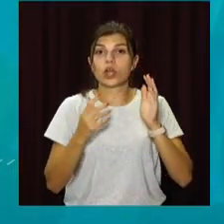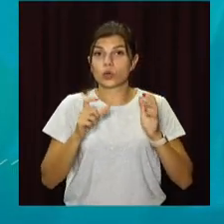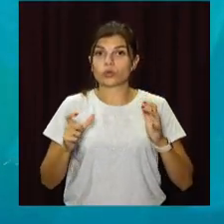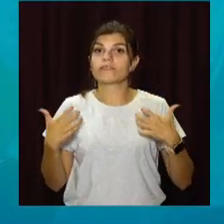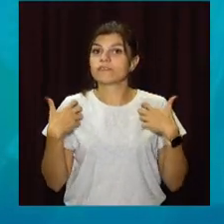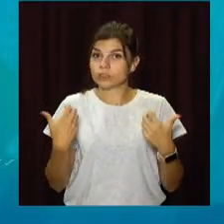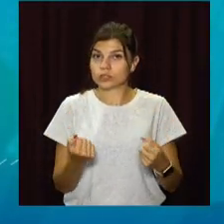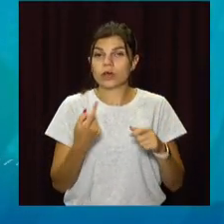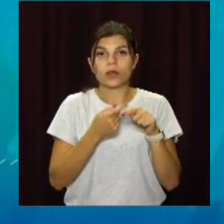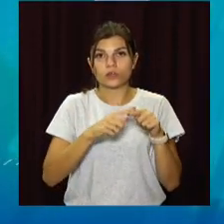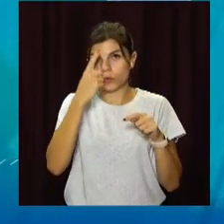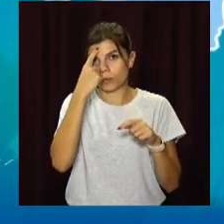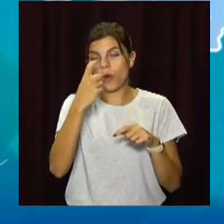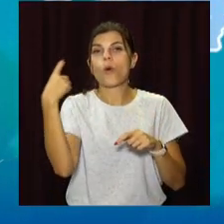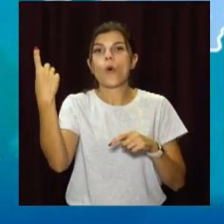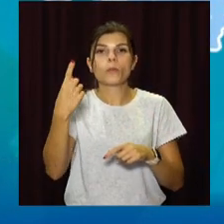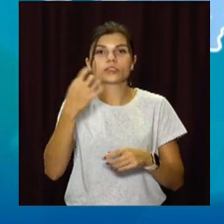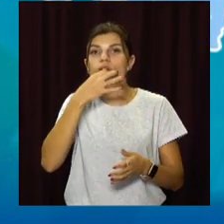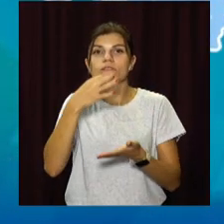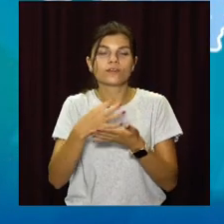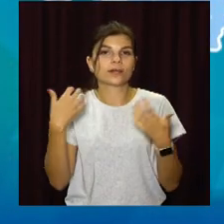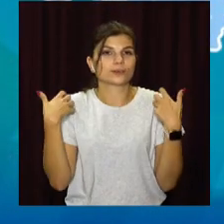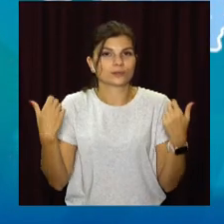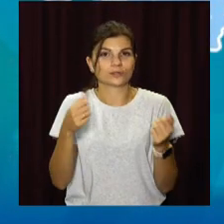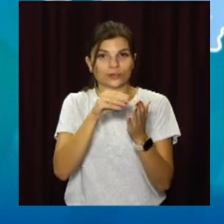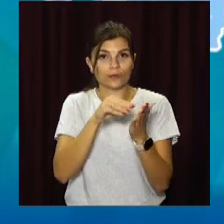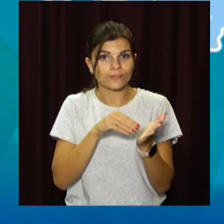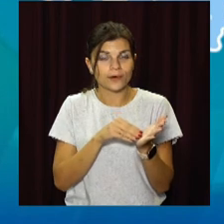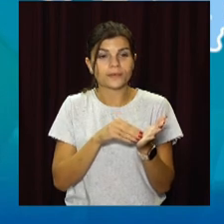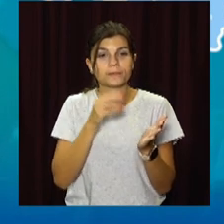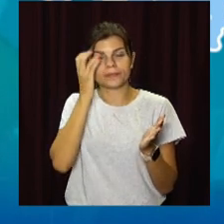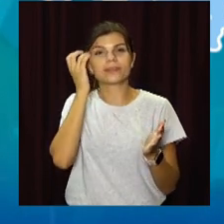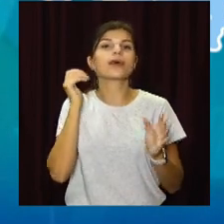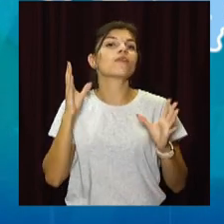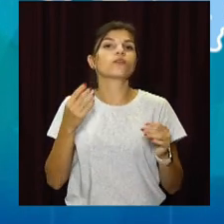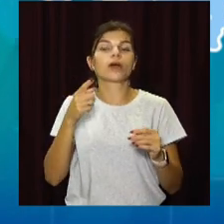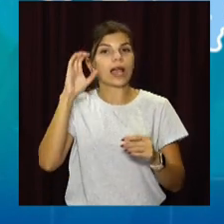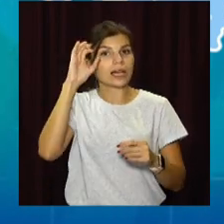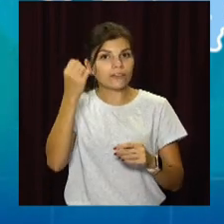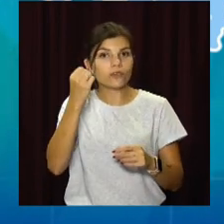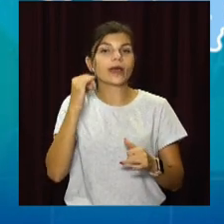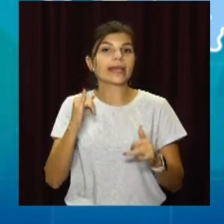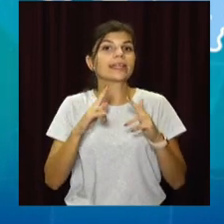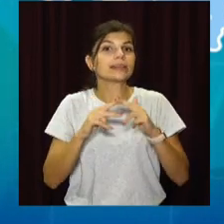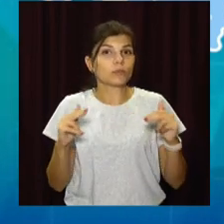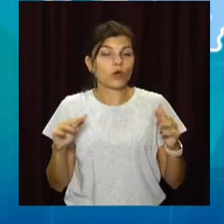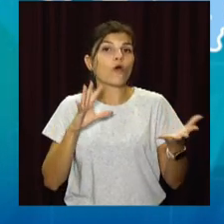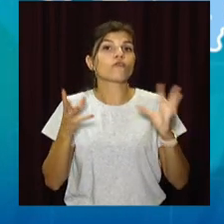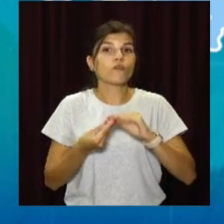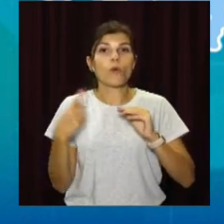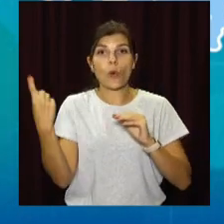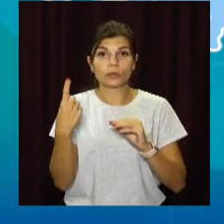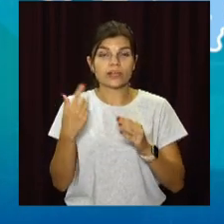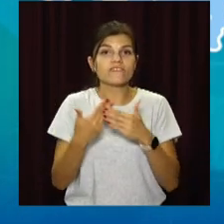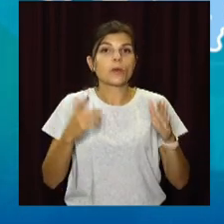одужали. Про це повідомили в обласному департаменті охорони здоров'я. В антилідерах – Кривий Ріг та Дніпро. Загалом в